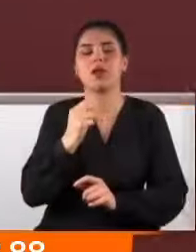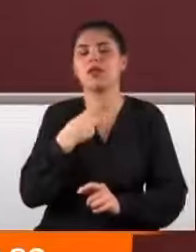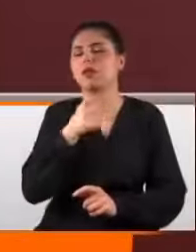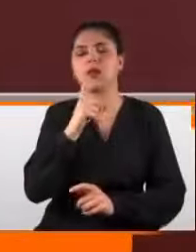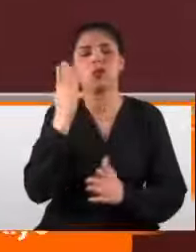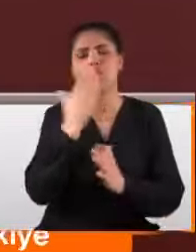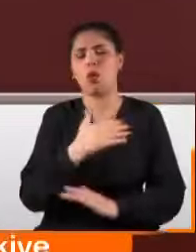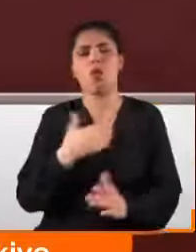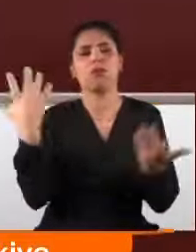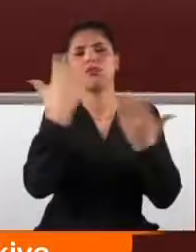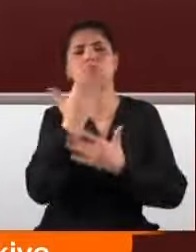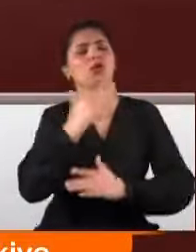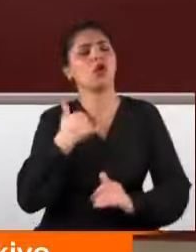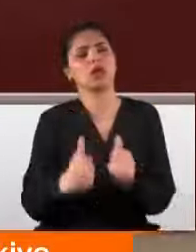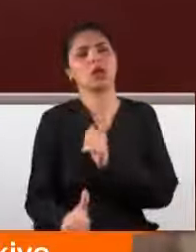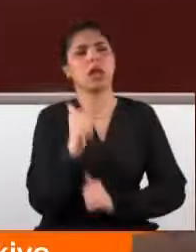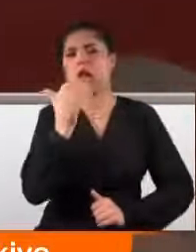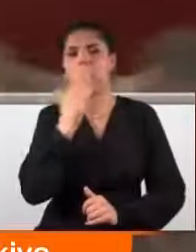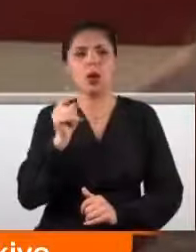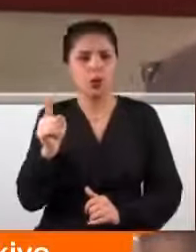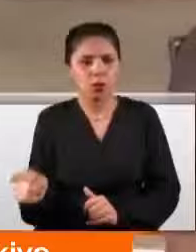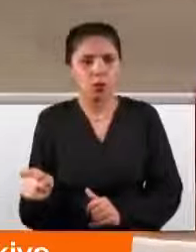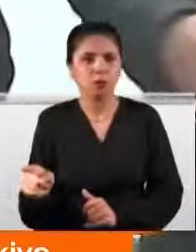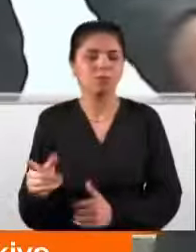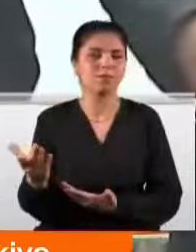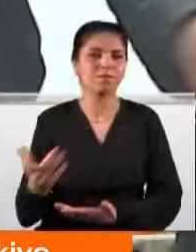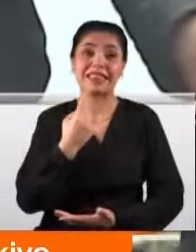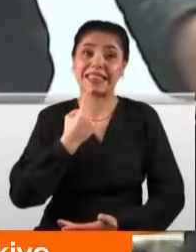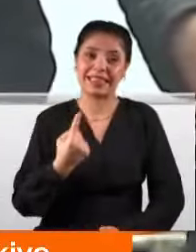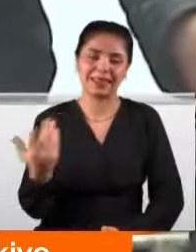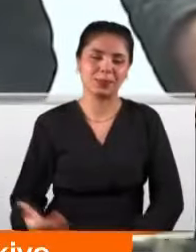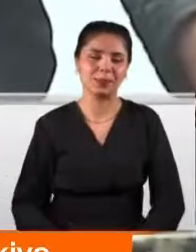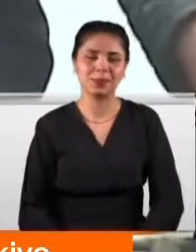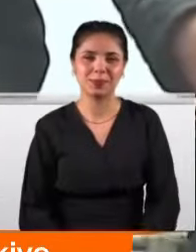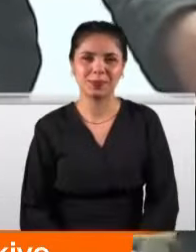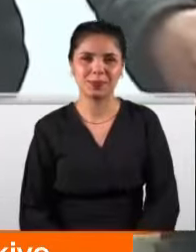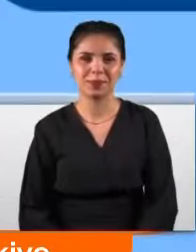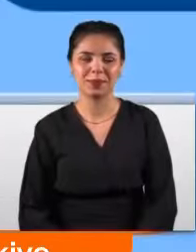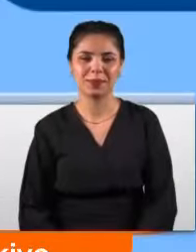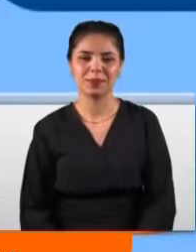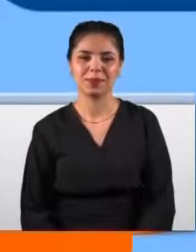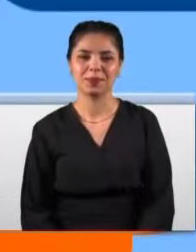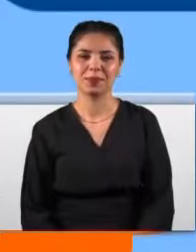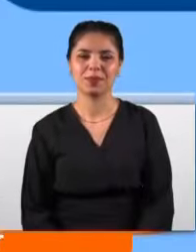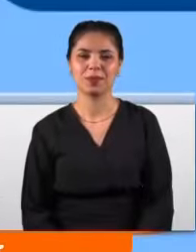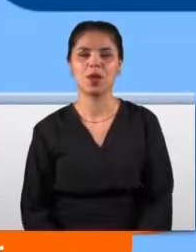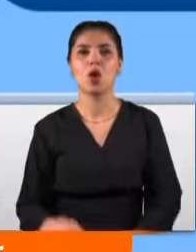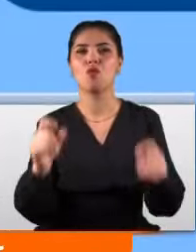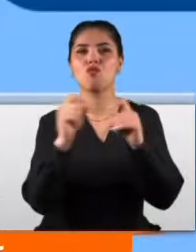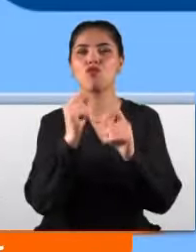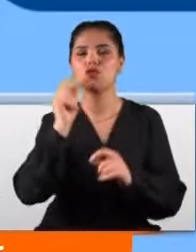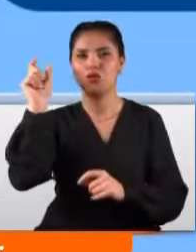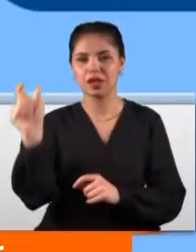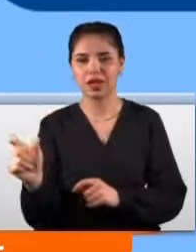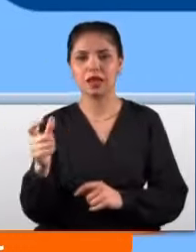genel başkanını da yaptığı paylaşımla jet hızıyla yalanladı. Aman başkanım sen düzelt dedi. Köksal Özgür Özel'e